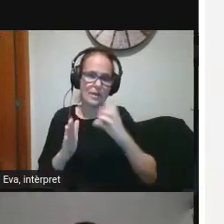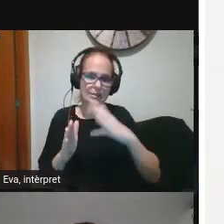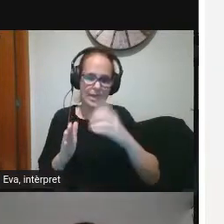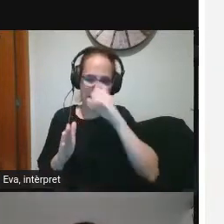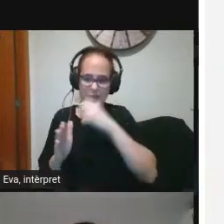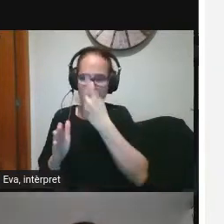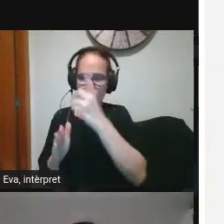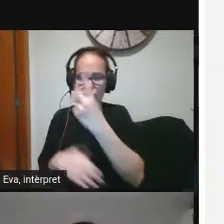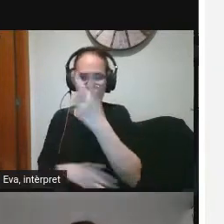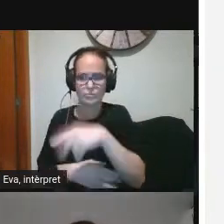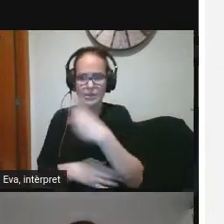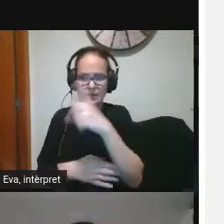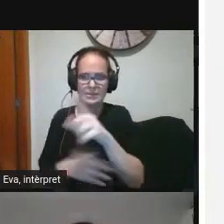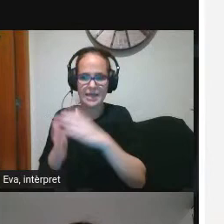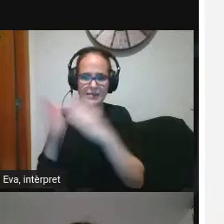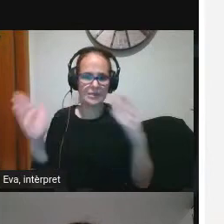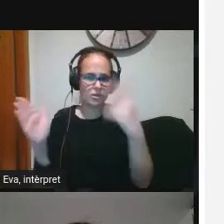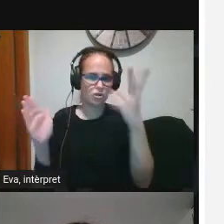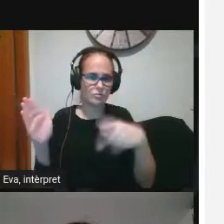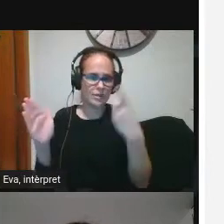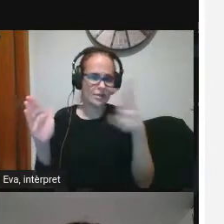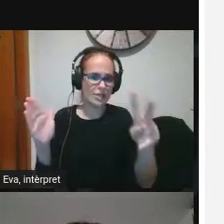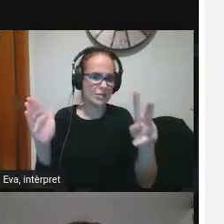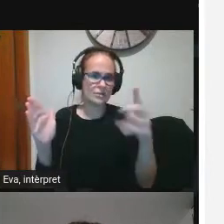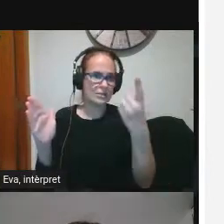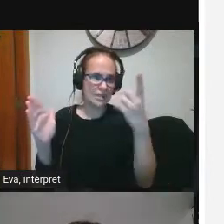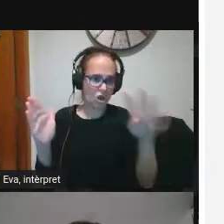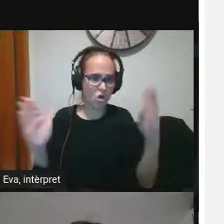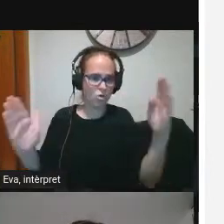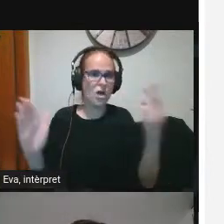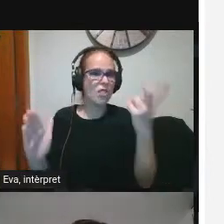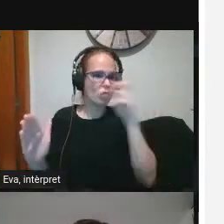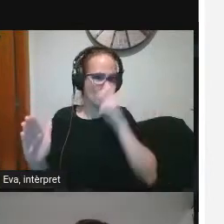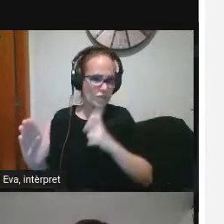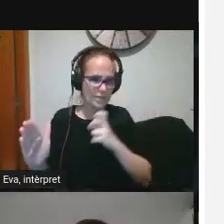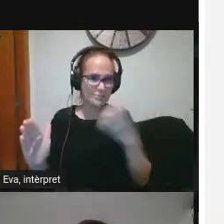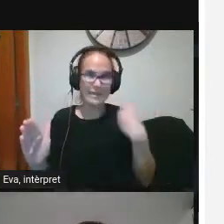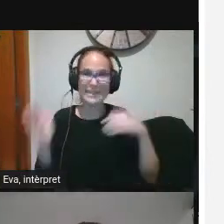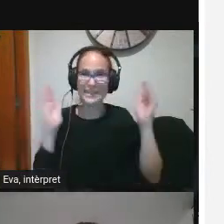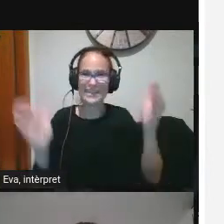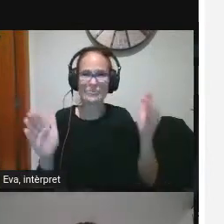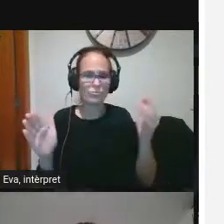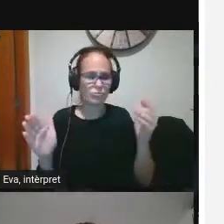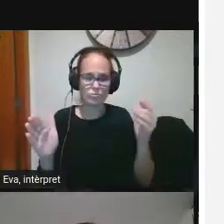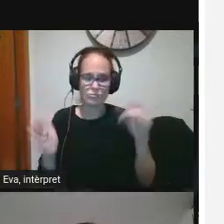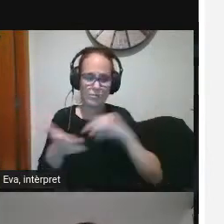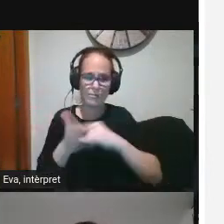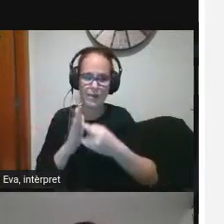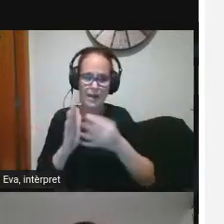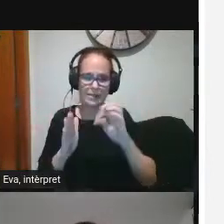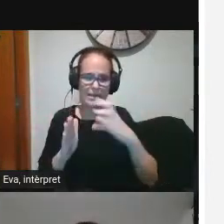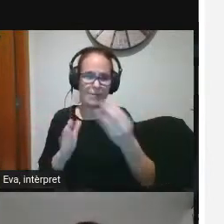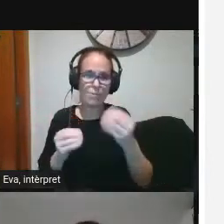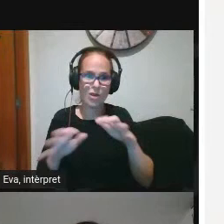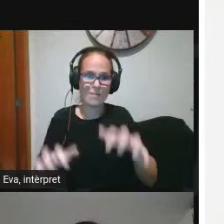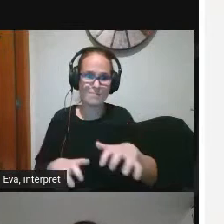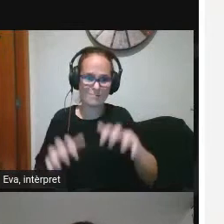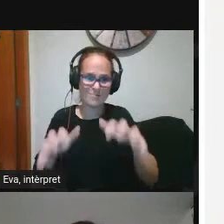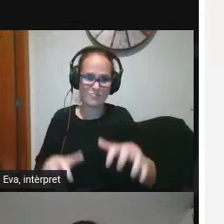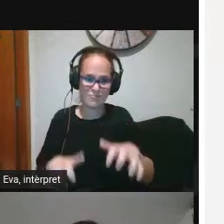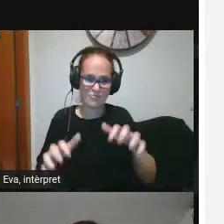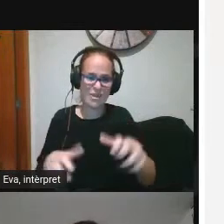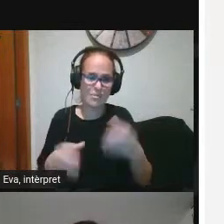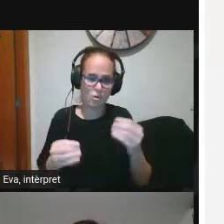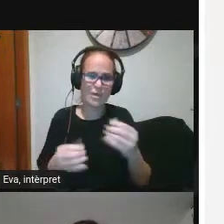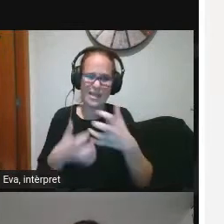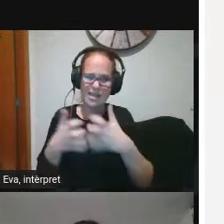19 de dos anys en aquell moment va ser un platac molt ambiciós molt i molt ambiciós i molt llarg però ens